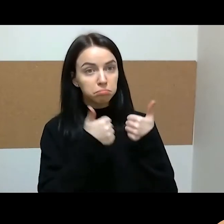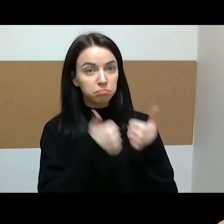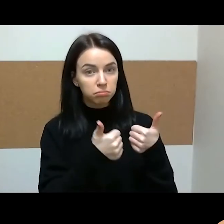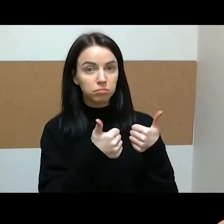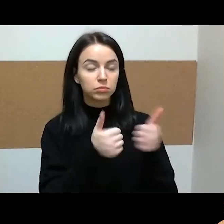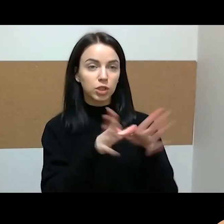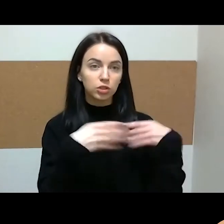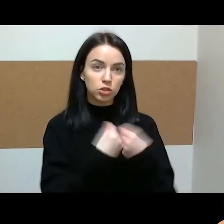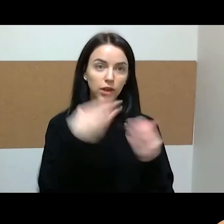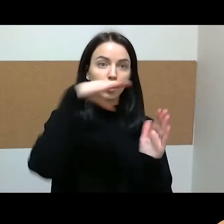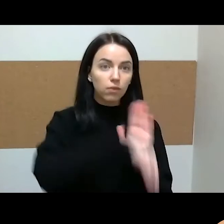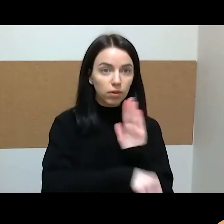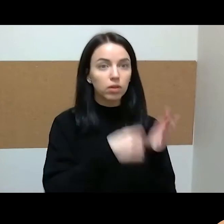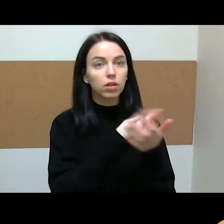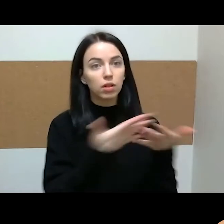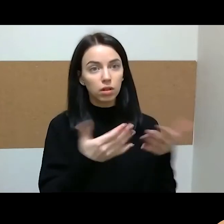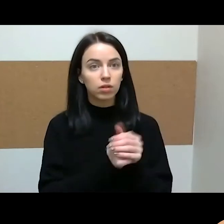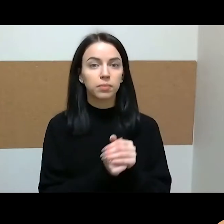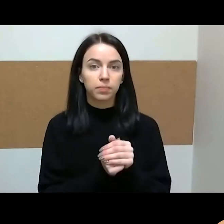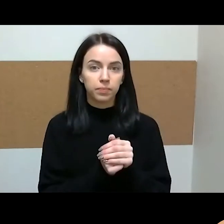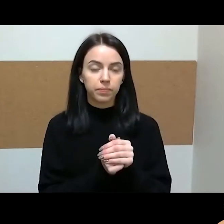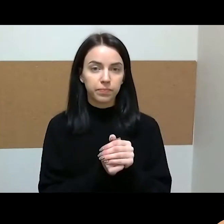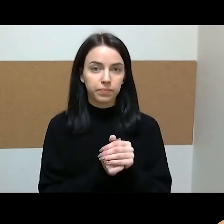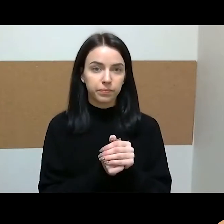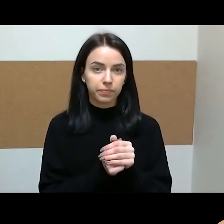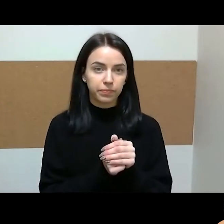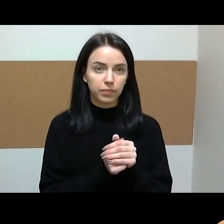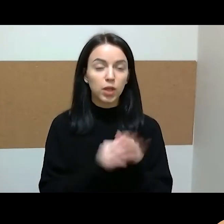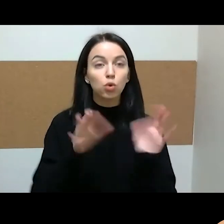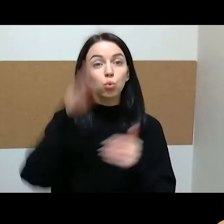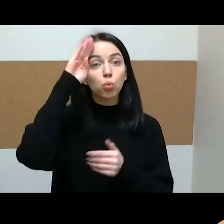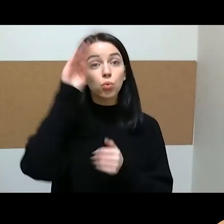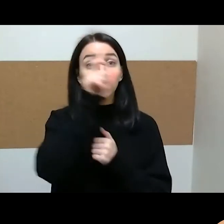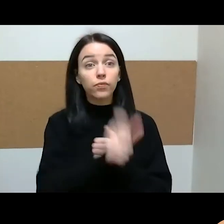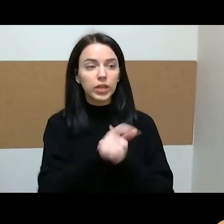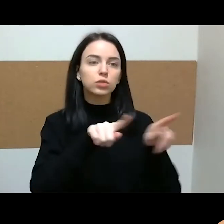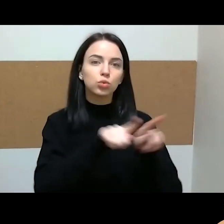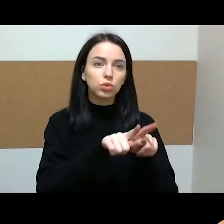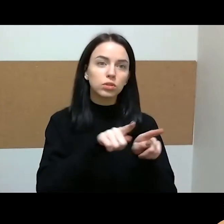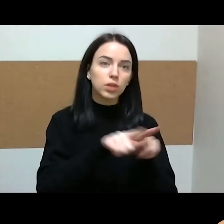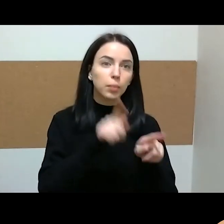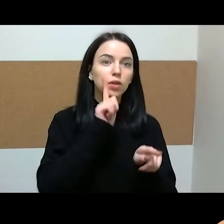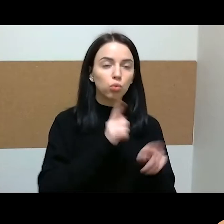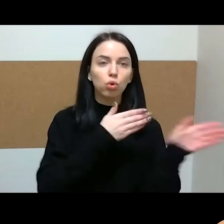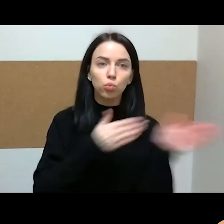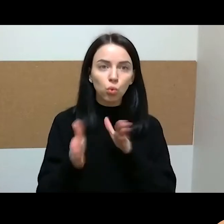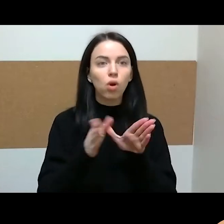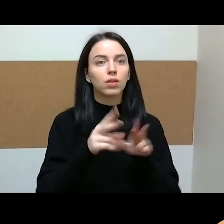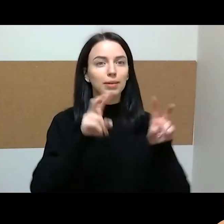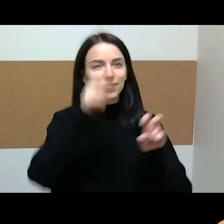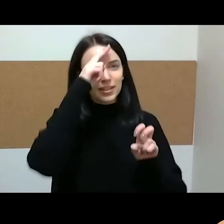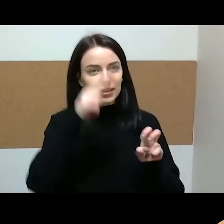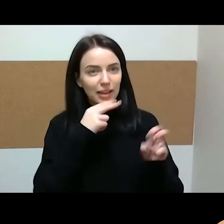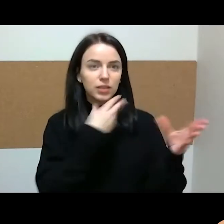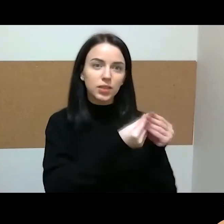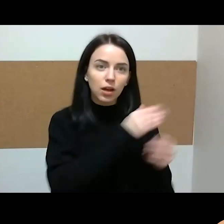ir palaiko visus vyrus, kurie nenori būti tik popieriniais. Arba savaitgalio tėčiais. O kaip